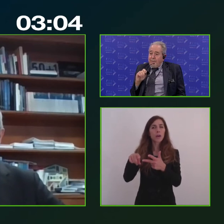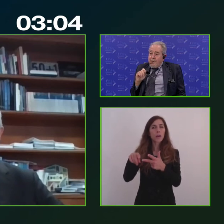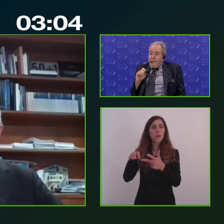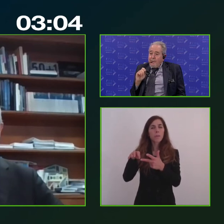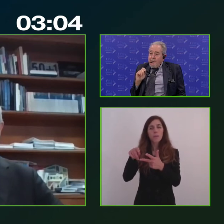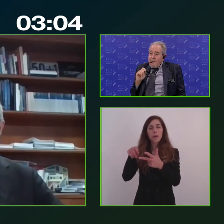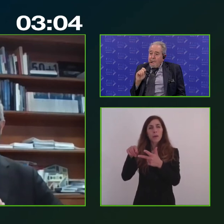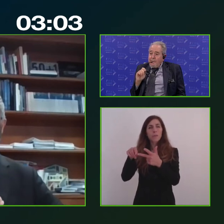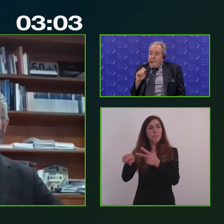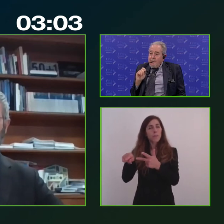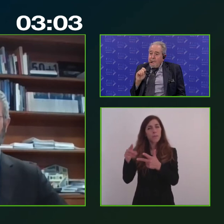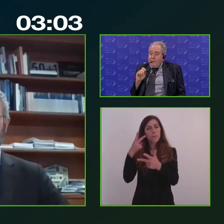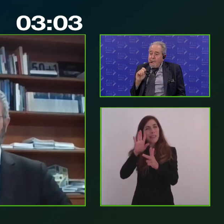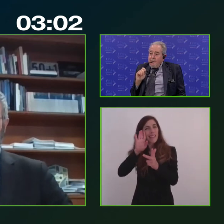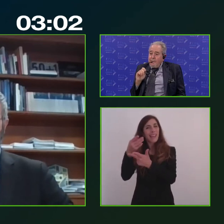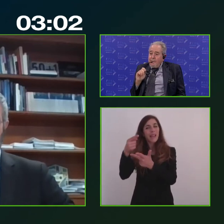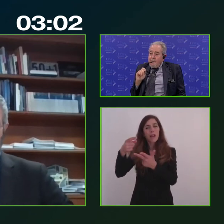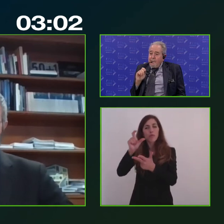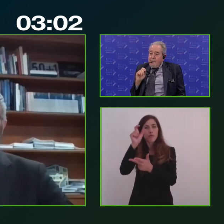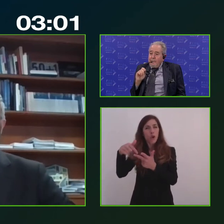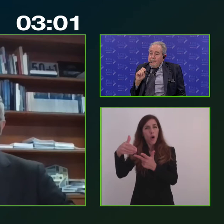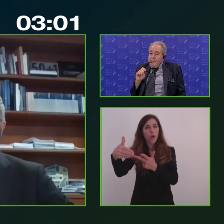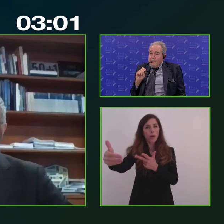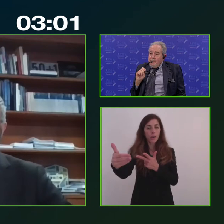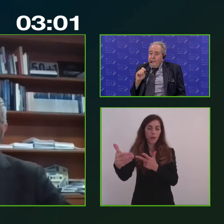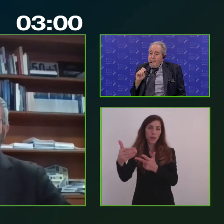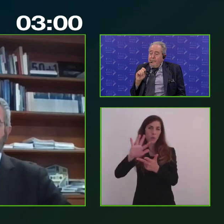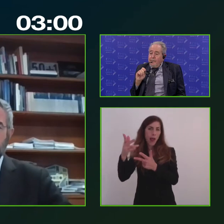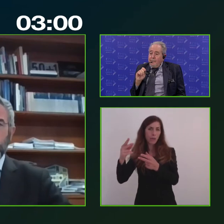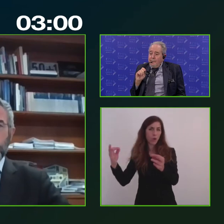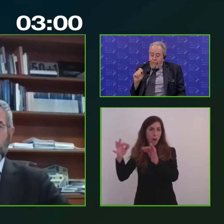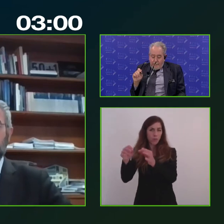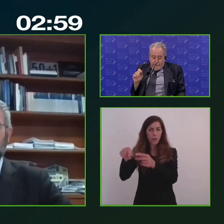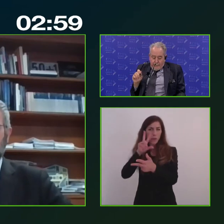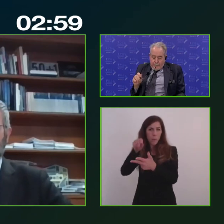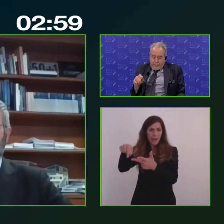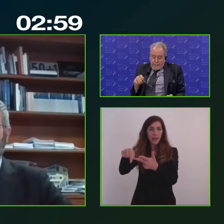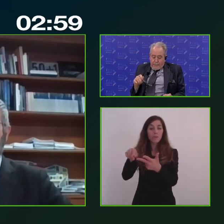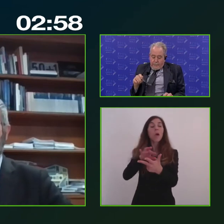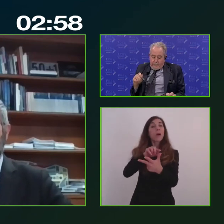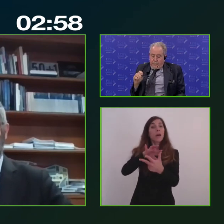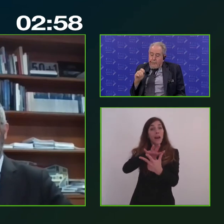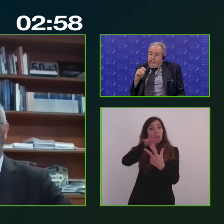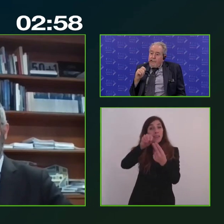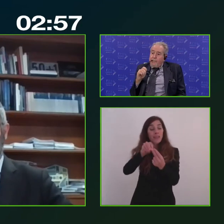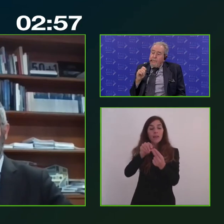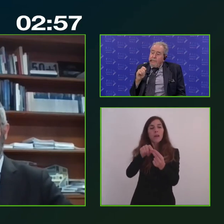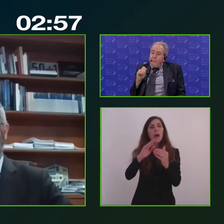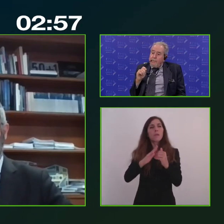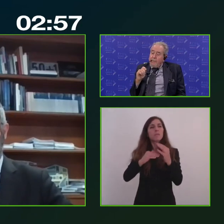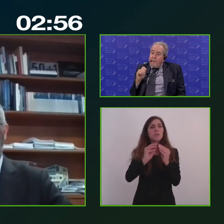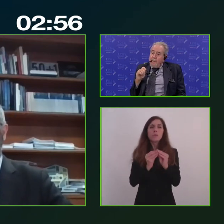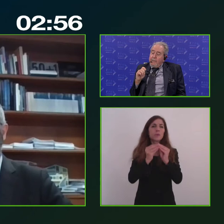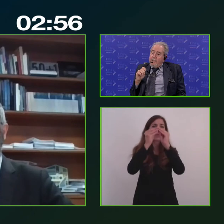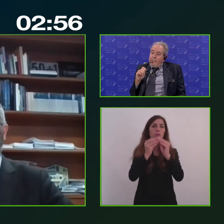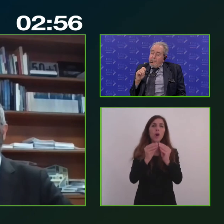tutti costruiti grazie anche al contributo e a questo